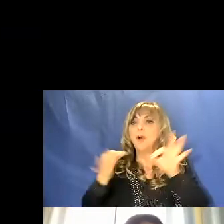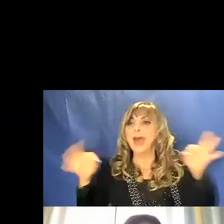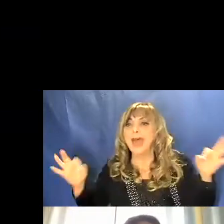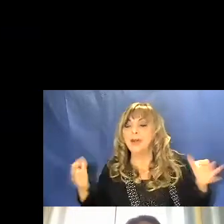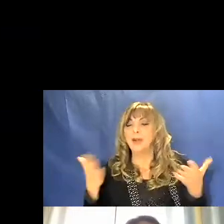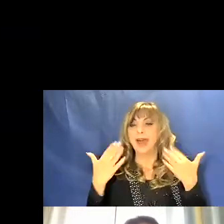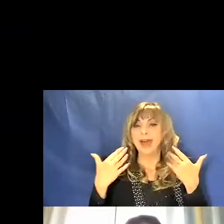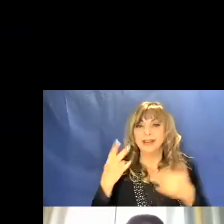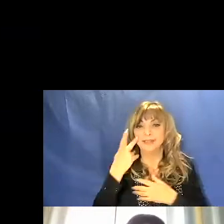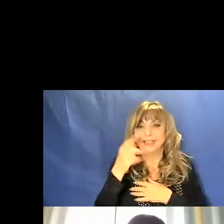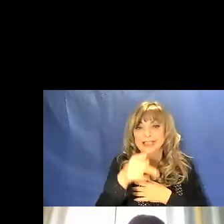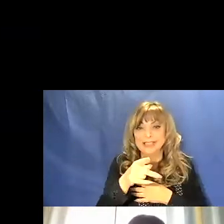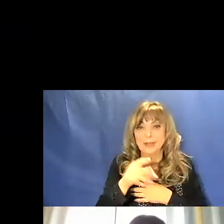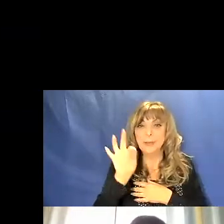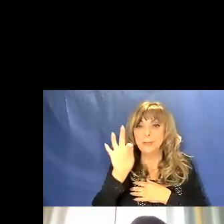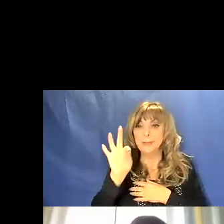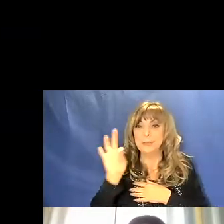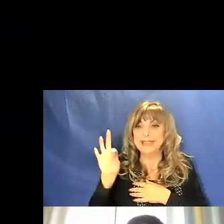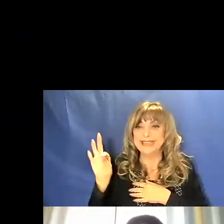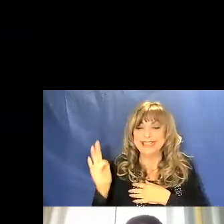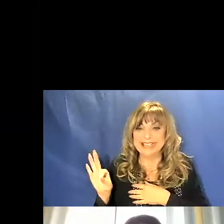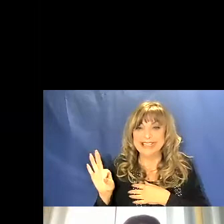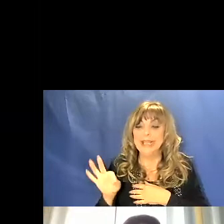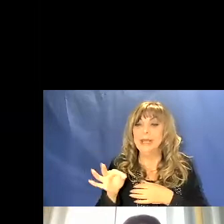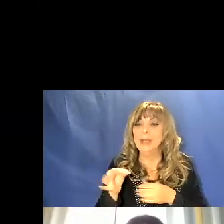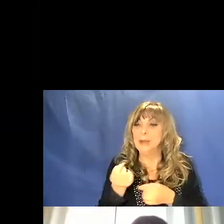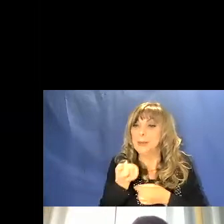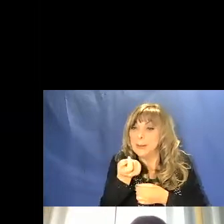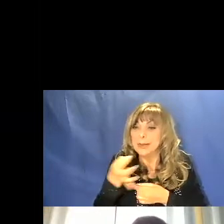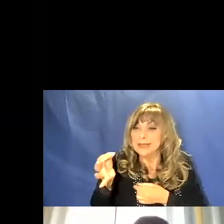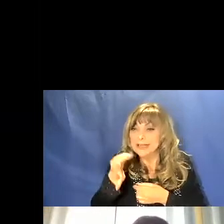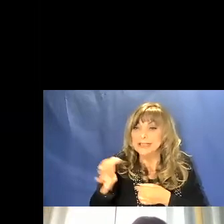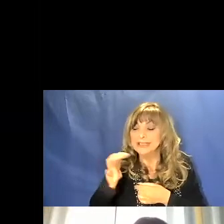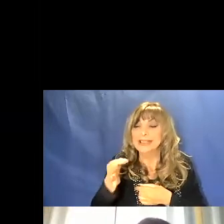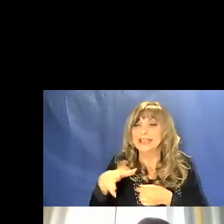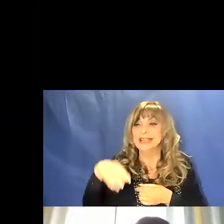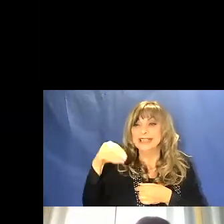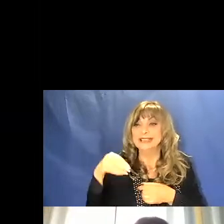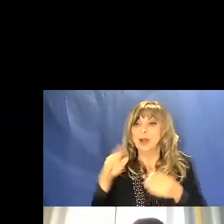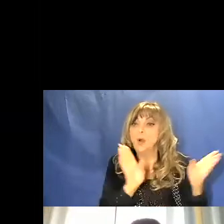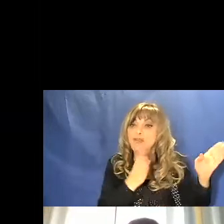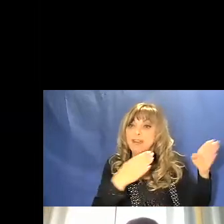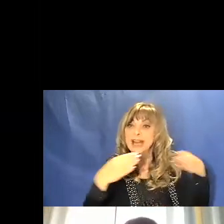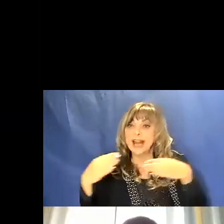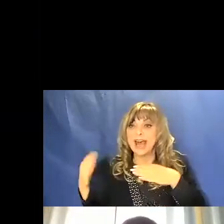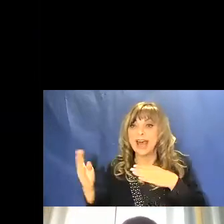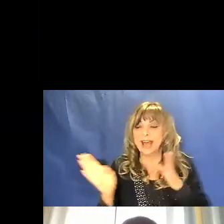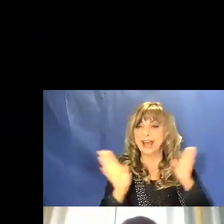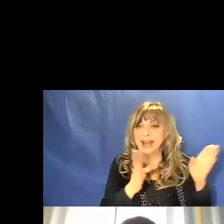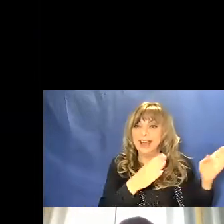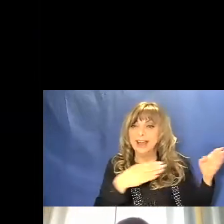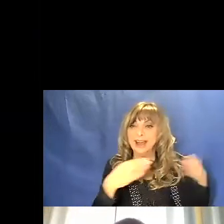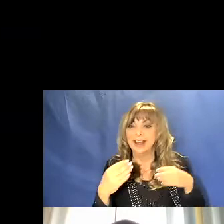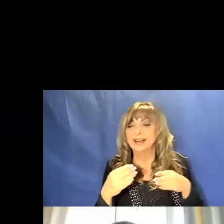come dei pallini. Queste particelle a loro volta, iniziando ad oscillare, trasmettono il